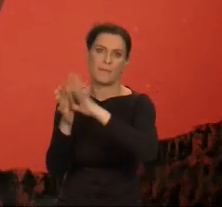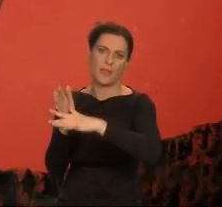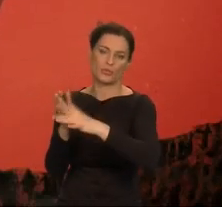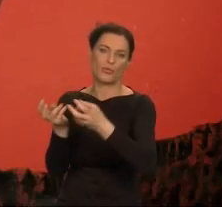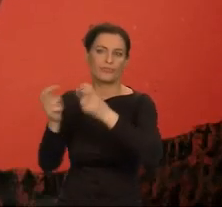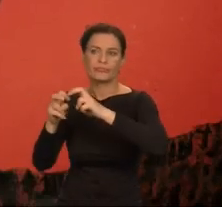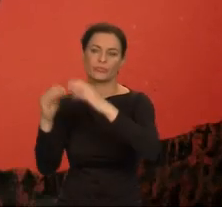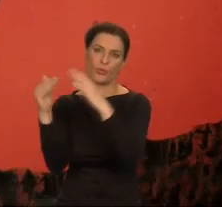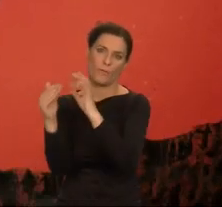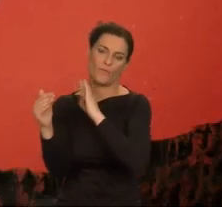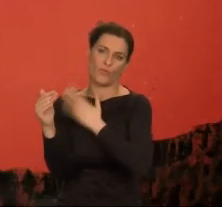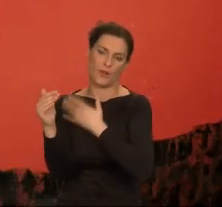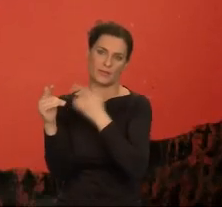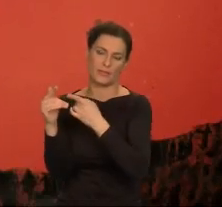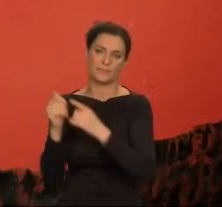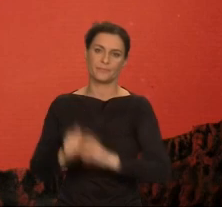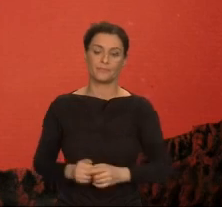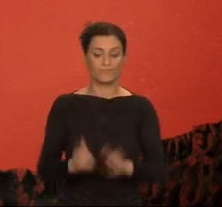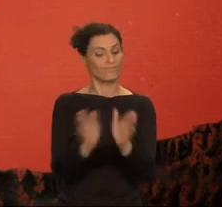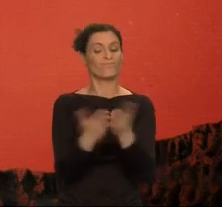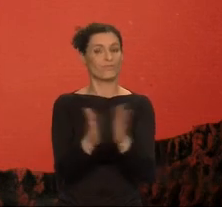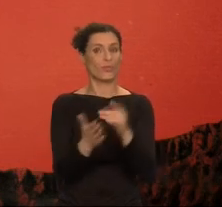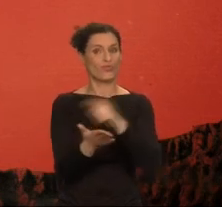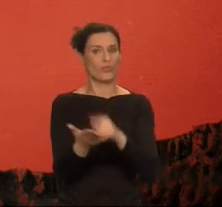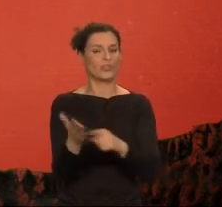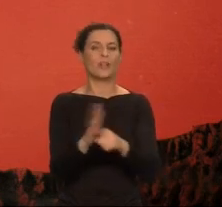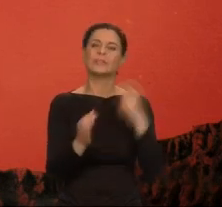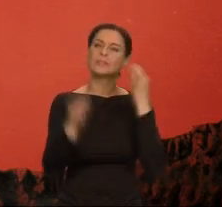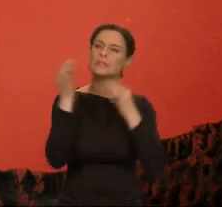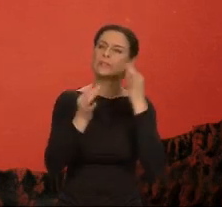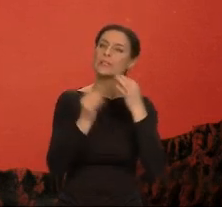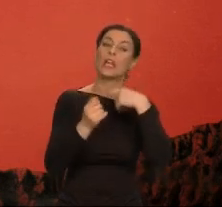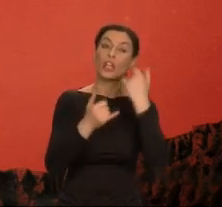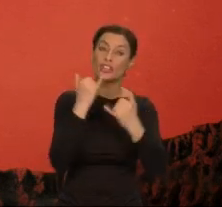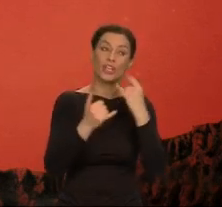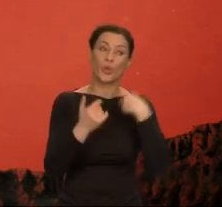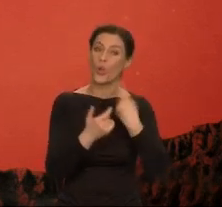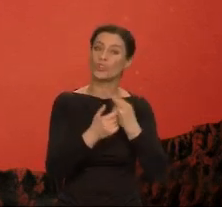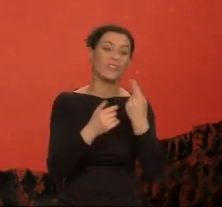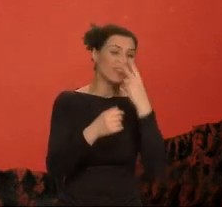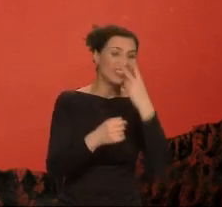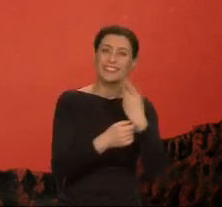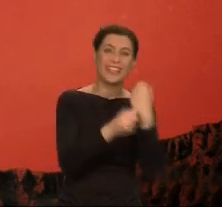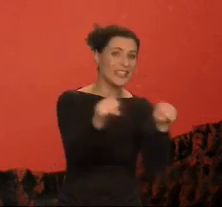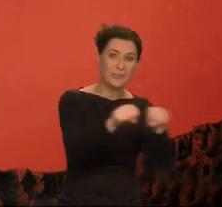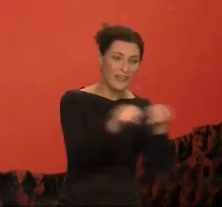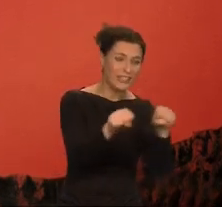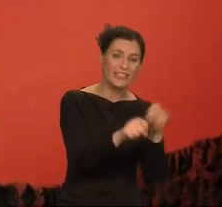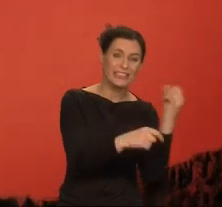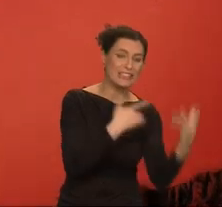W Omelas stawiałam pytanie, dokąd mogą odejść ci, którzy uciekają przed niesprawiedliwością.